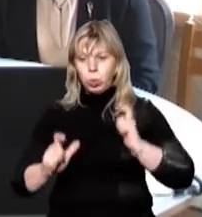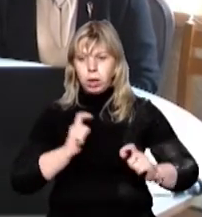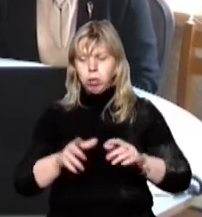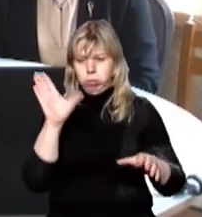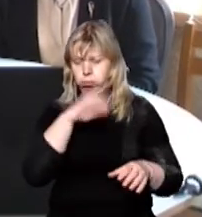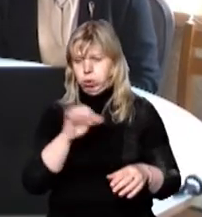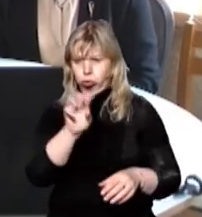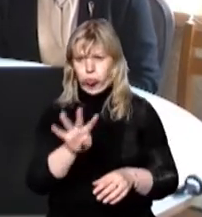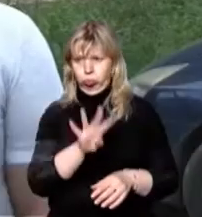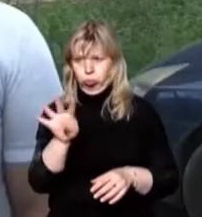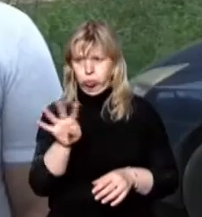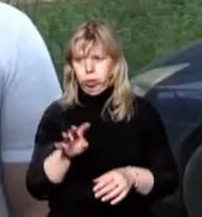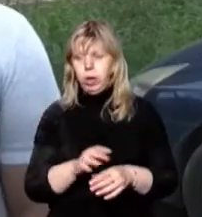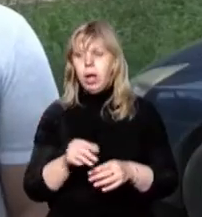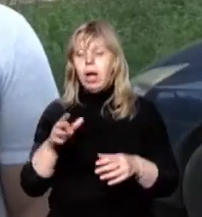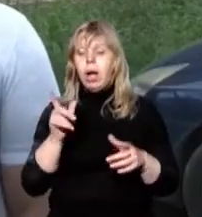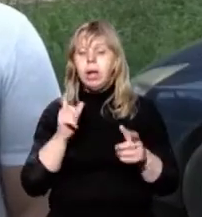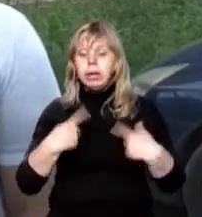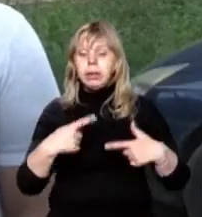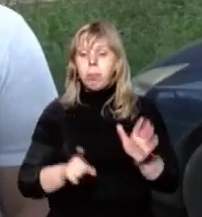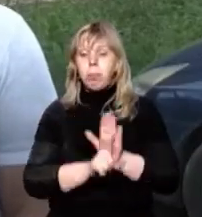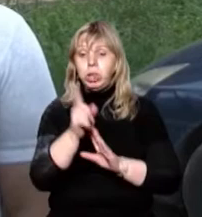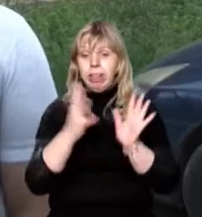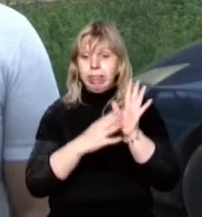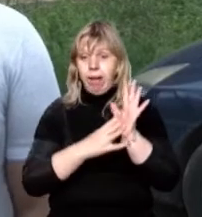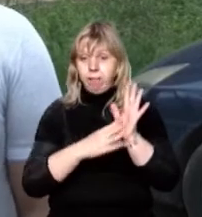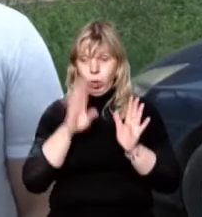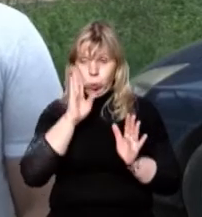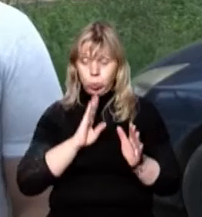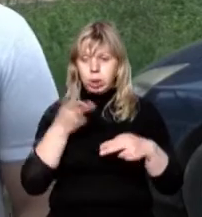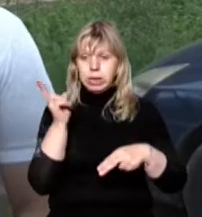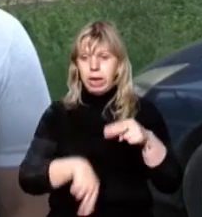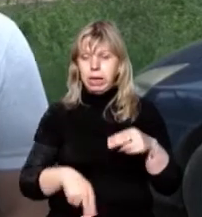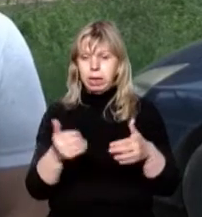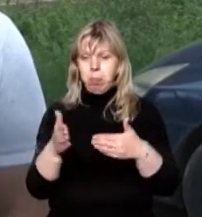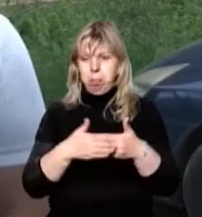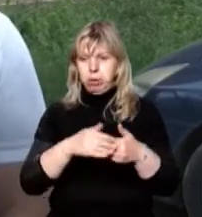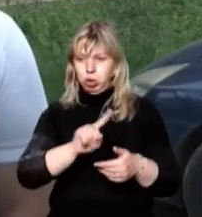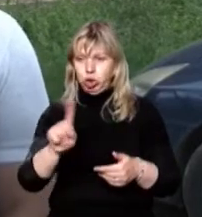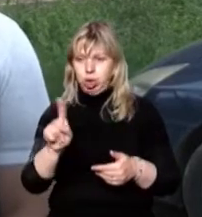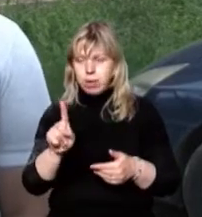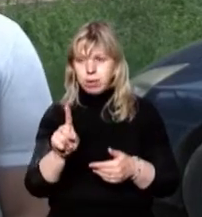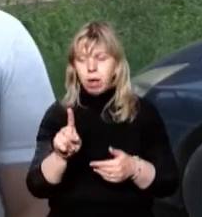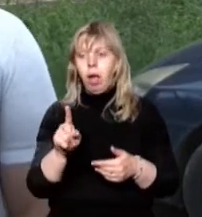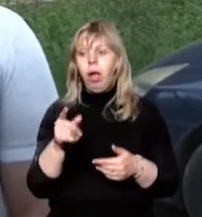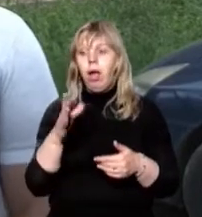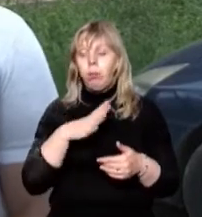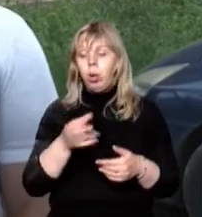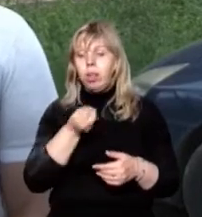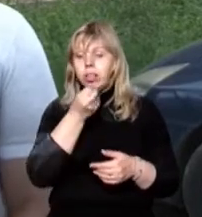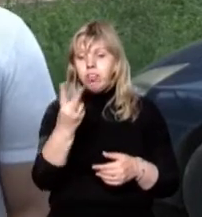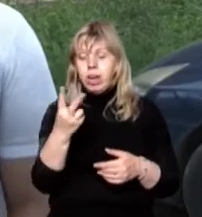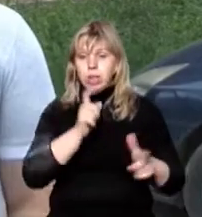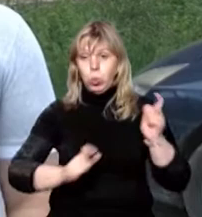впоралися за чотири години. Іспит почався о дев'ятій годині, закінчився біля першої години. Було 12